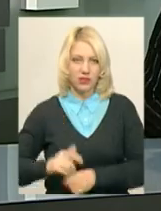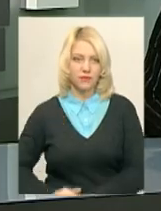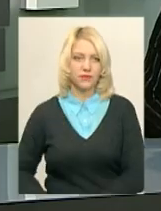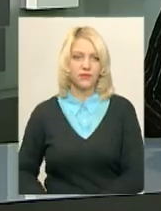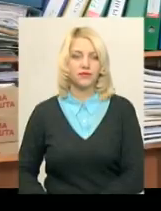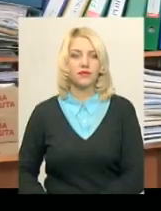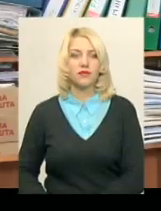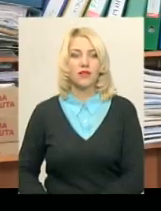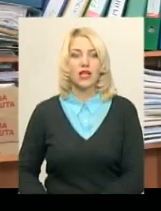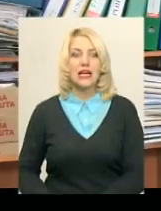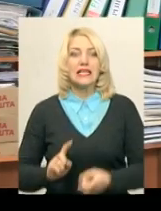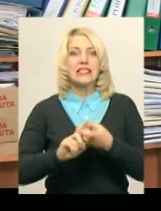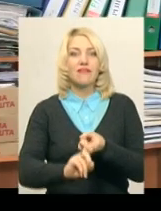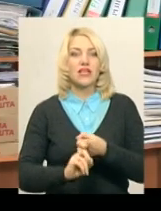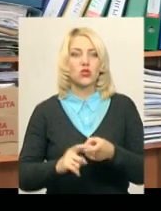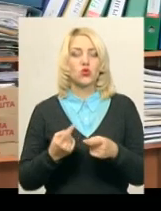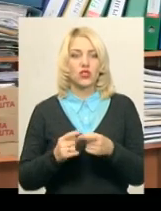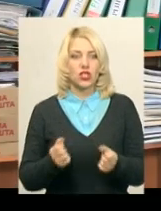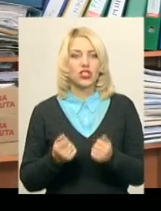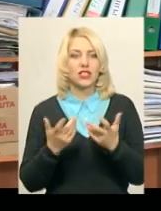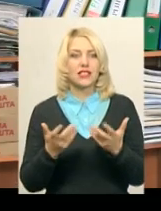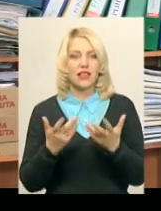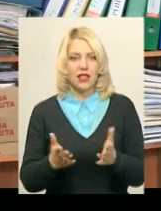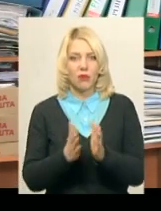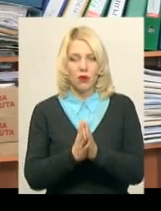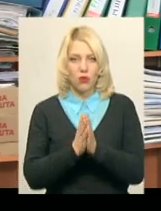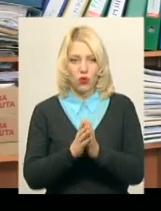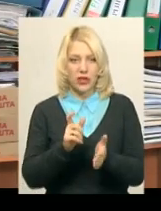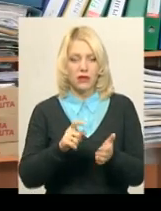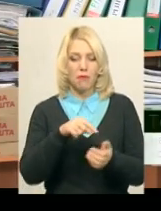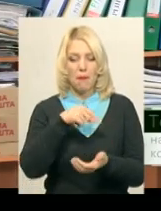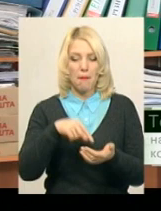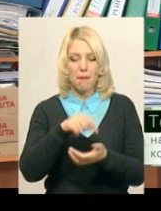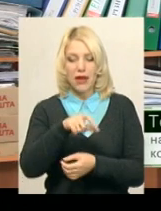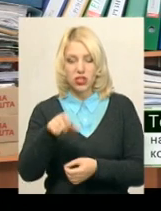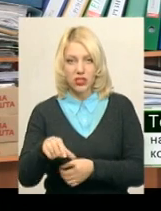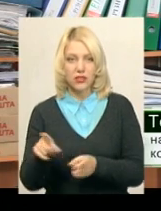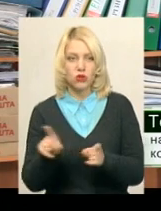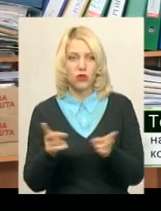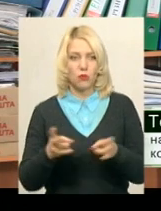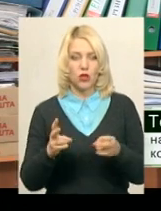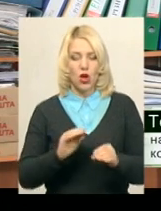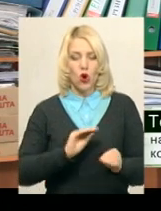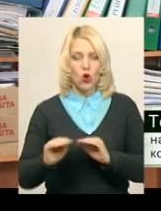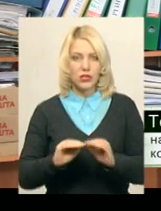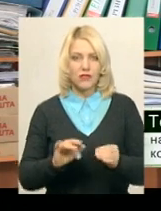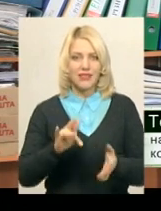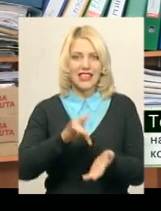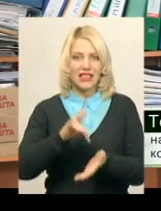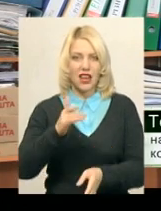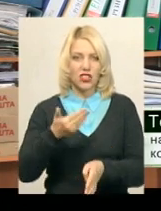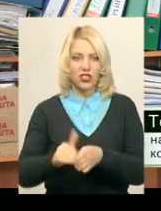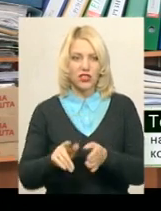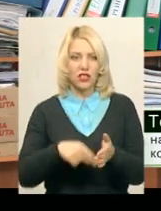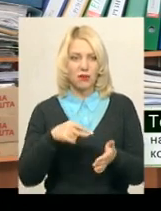У зв'язку з численними проханнями мешканців щодо необхідності розташування в центральній